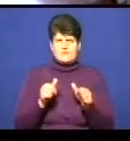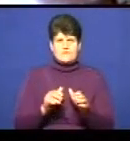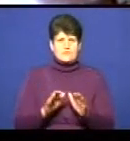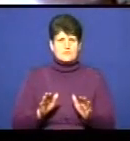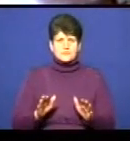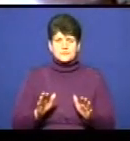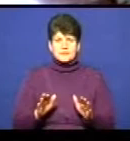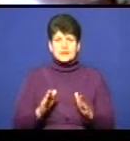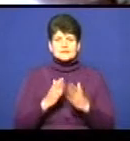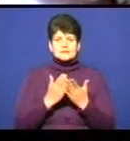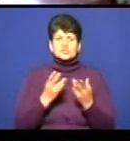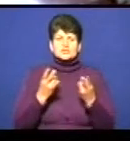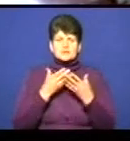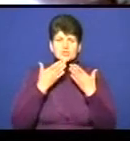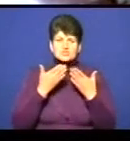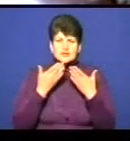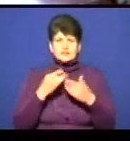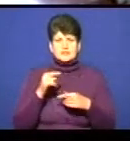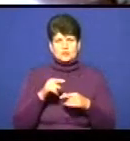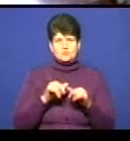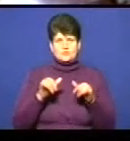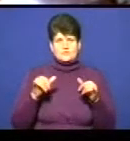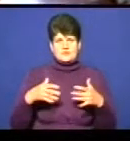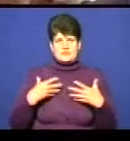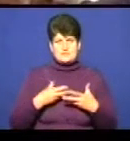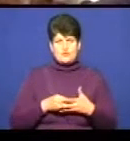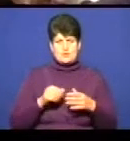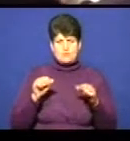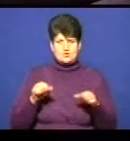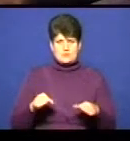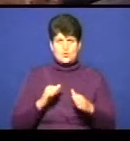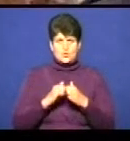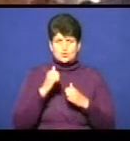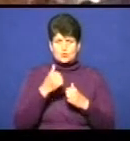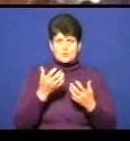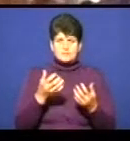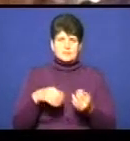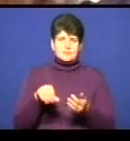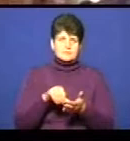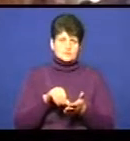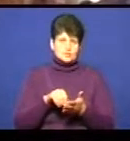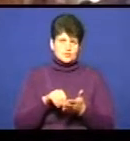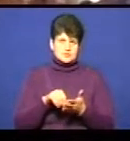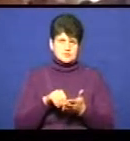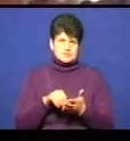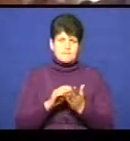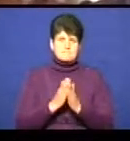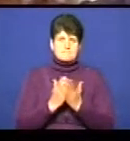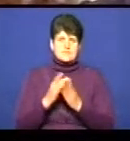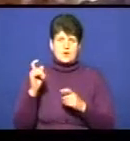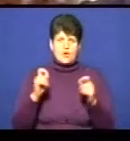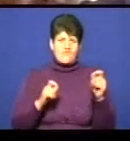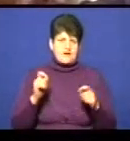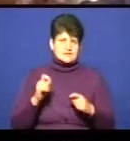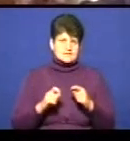книжки треба читати для того, щоб розвивати свої можливості. Щороку ми беремо участь в бібліофестах,